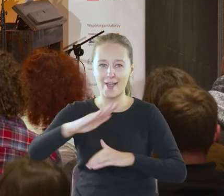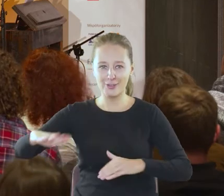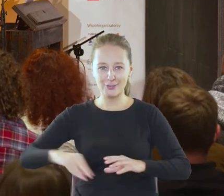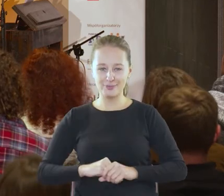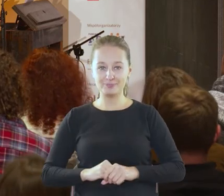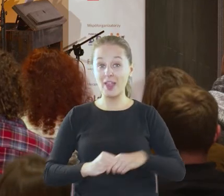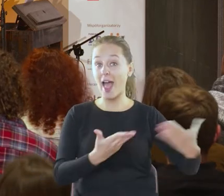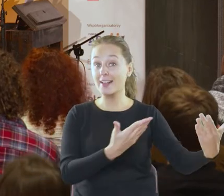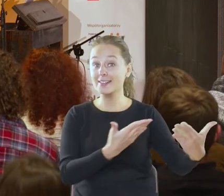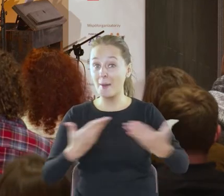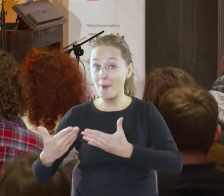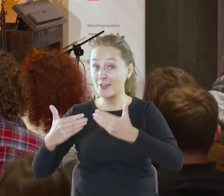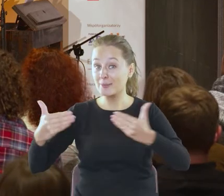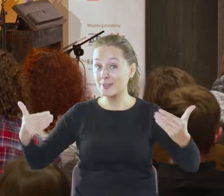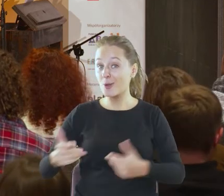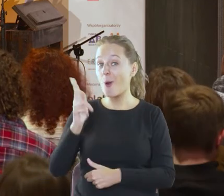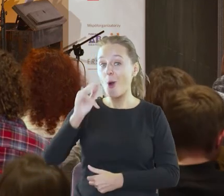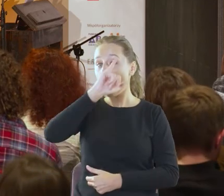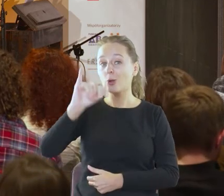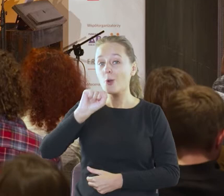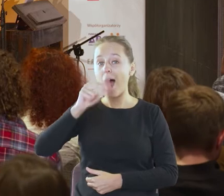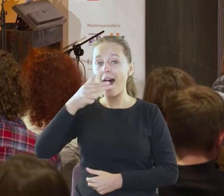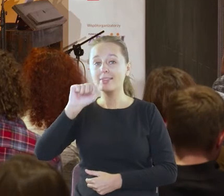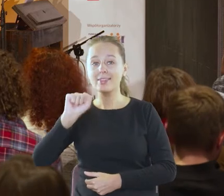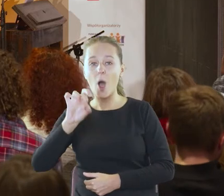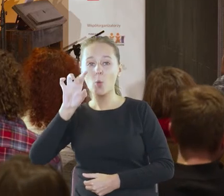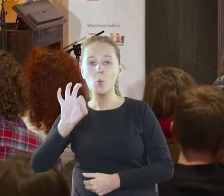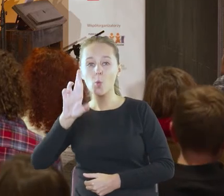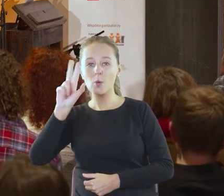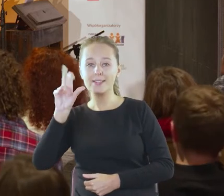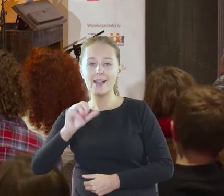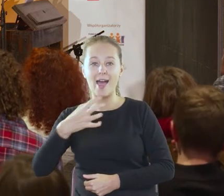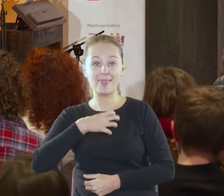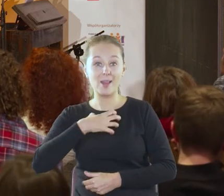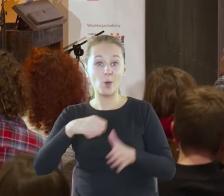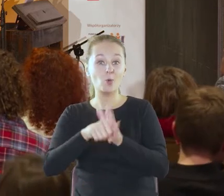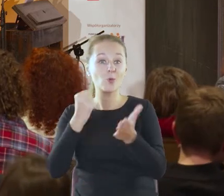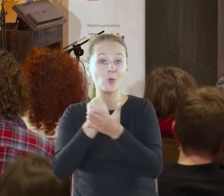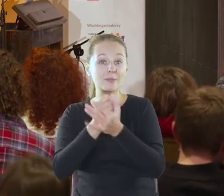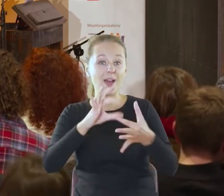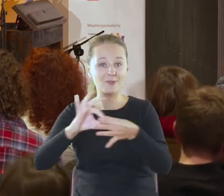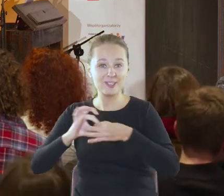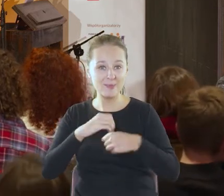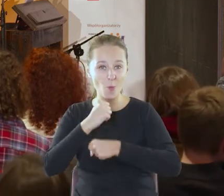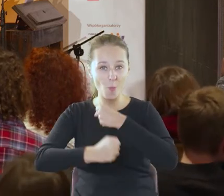Zapraszam na scenę Joannę Górską, dyrektorkę do spraw współpracy.